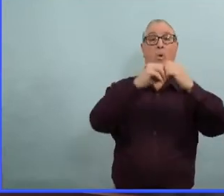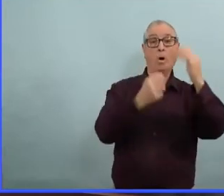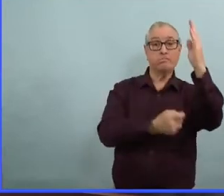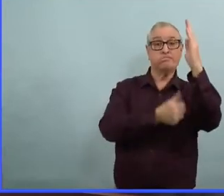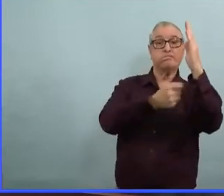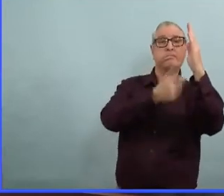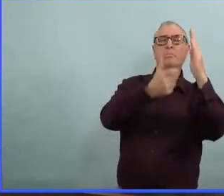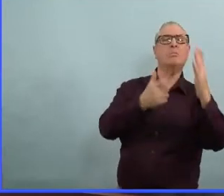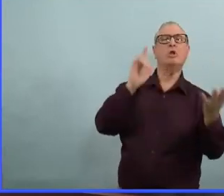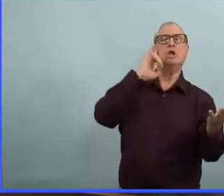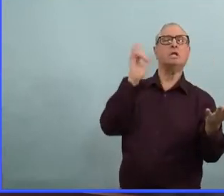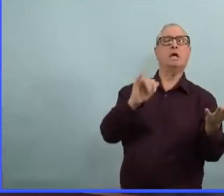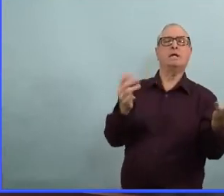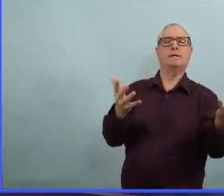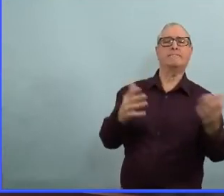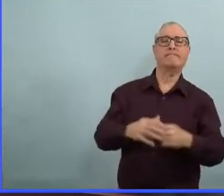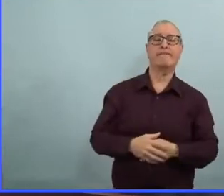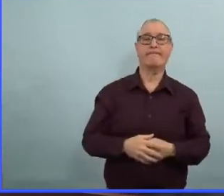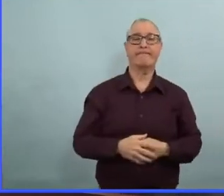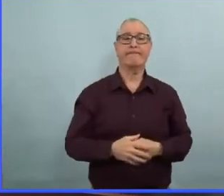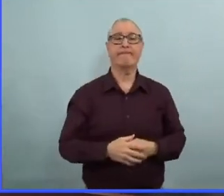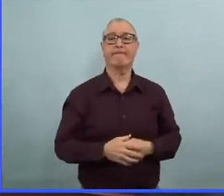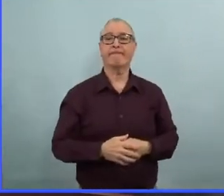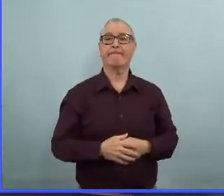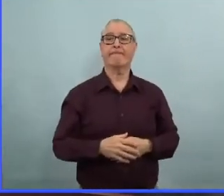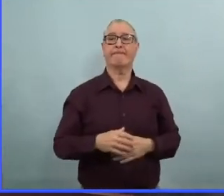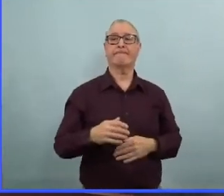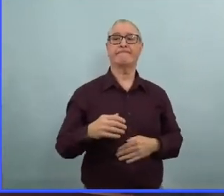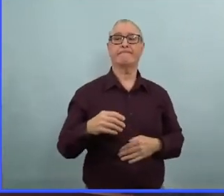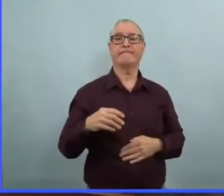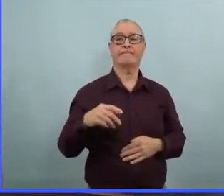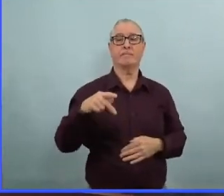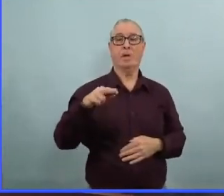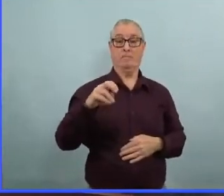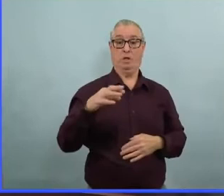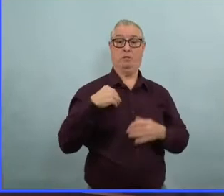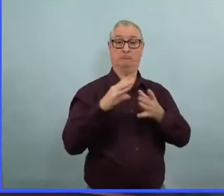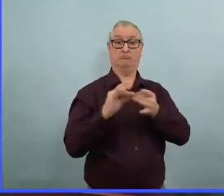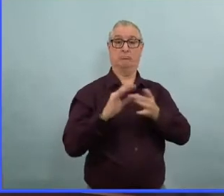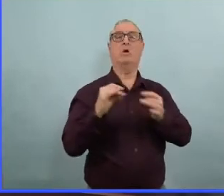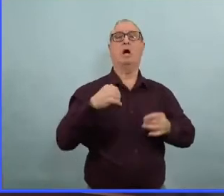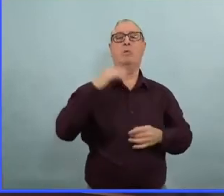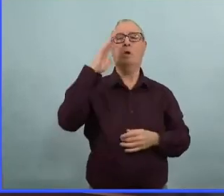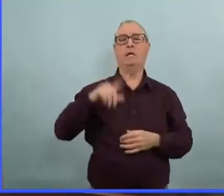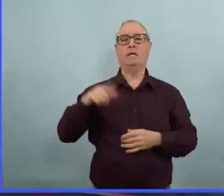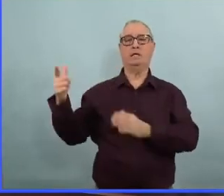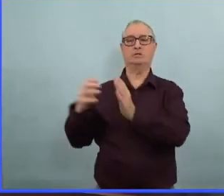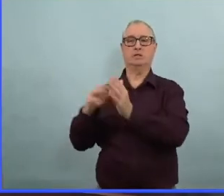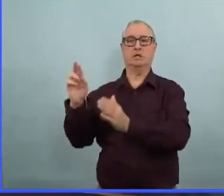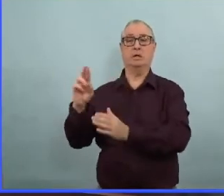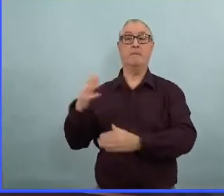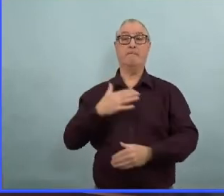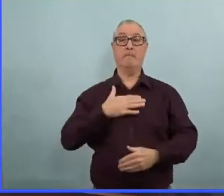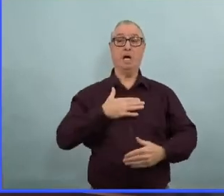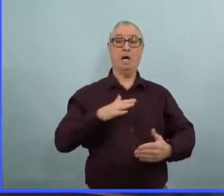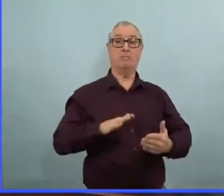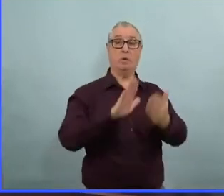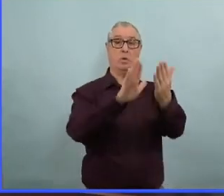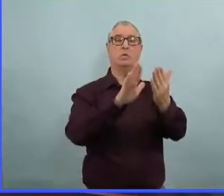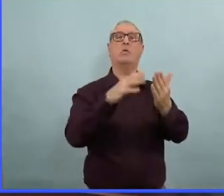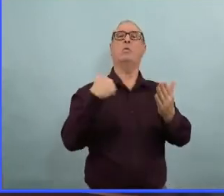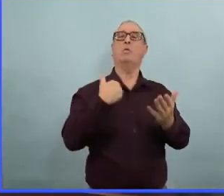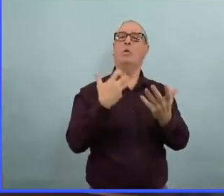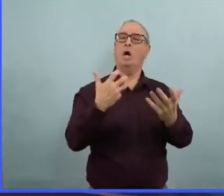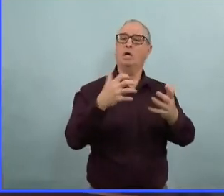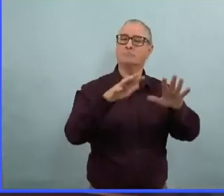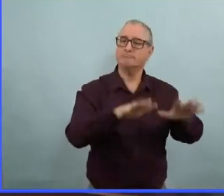question au docteur Roussin. Le docteur Roussin a déjà dit nous avons ici une approche prudente pour l'assouplissement de certaines restrictions mais il